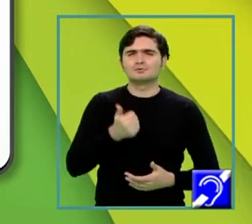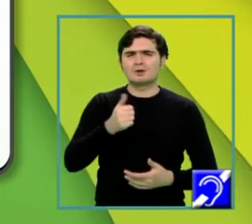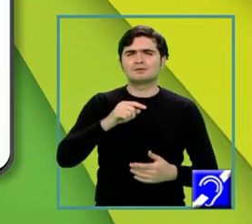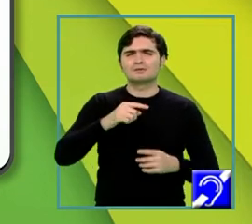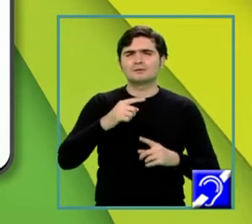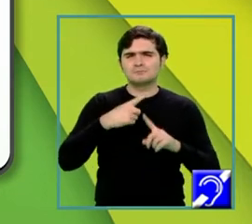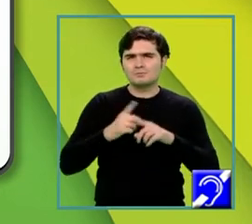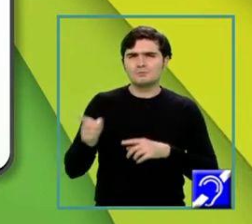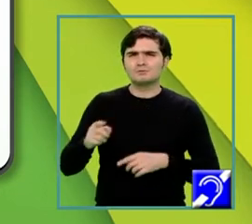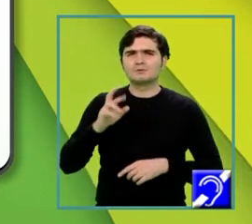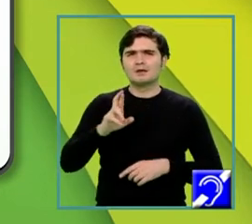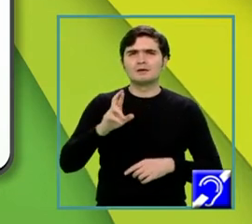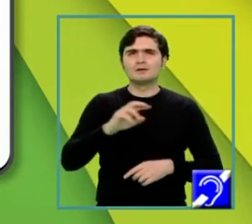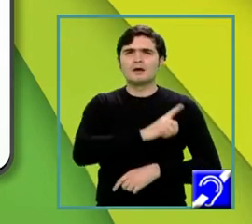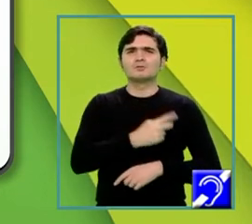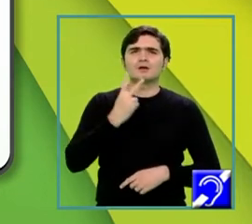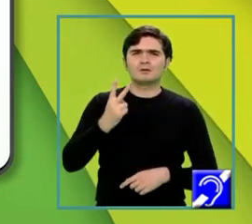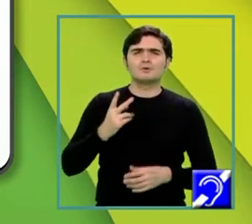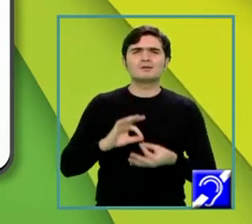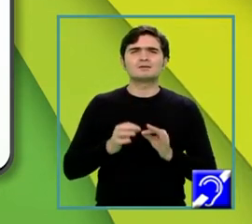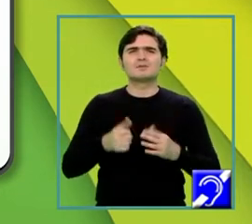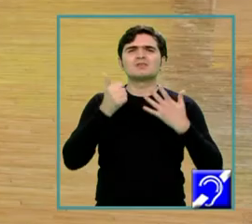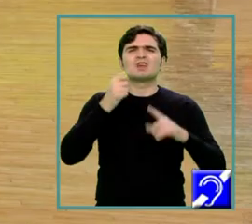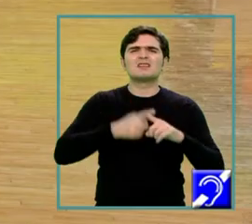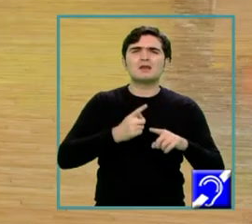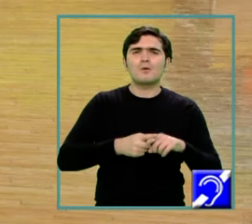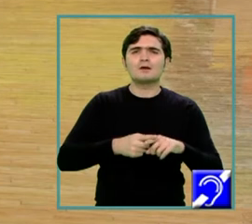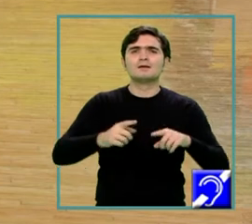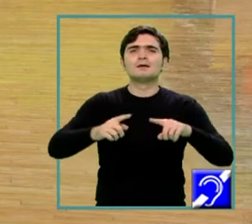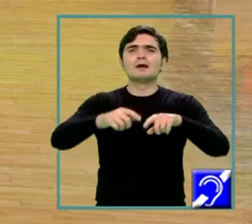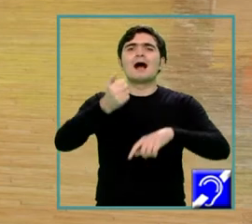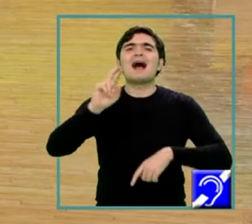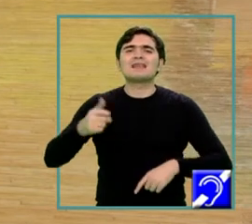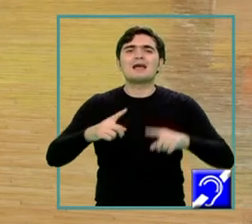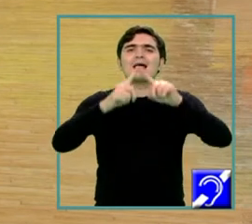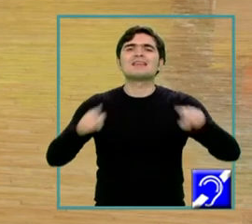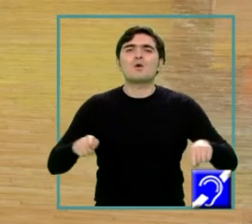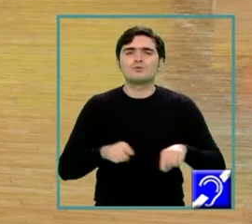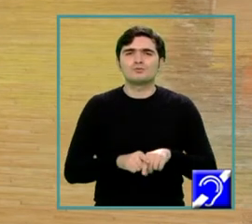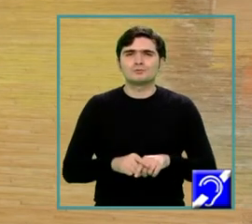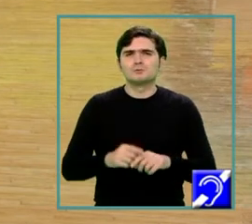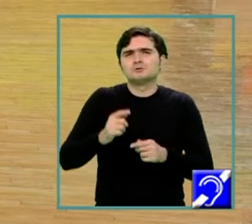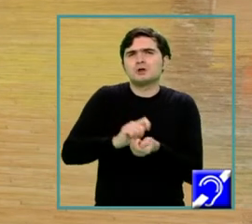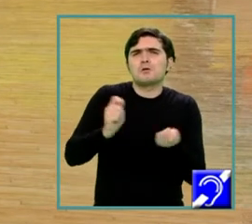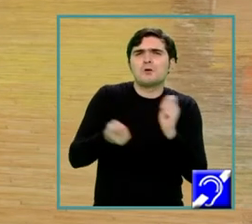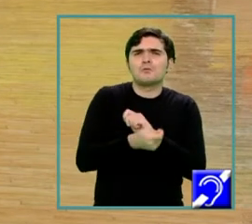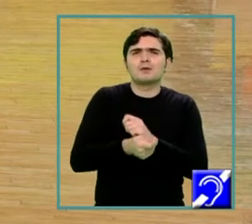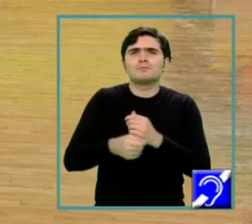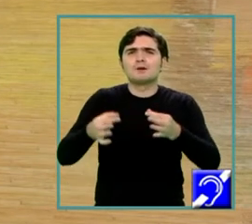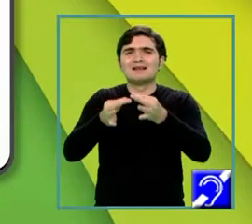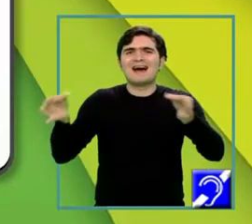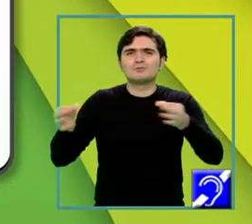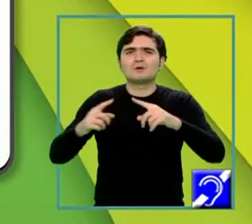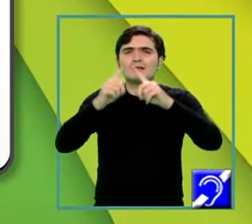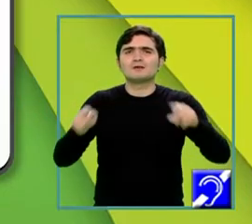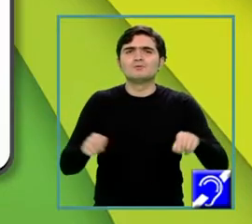ori radical din 3 spre 4, adică de 6 ori area unui triunghi echilateral. Prin înlocuirea laturii triunghiului cu